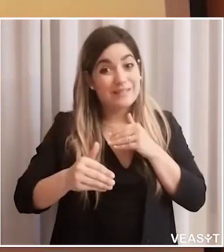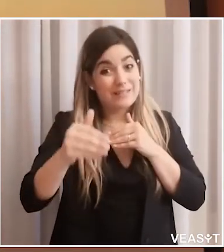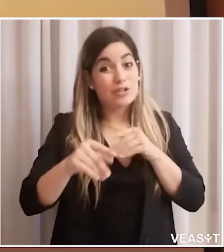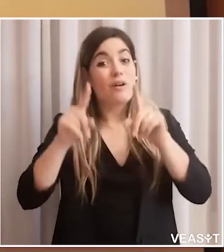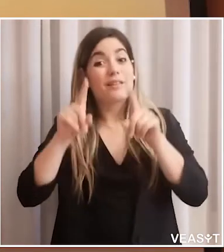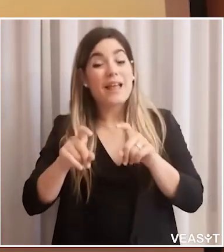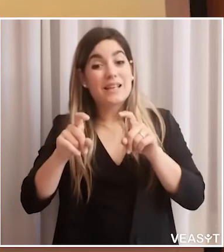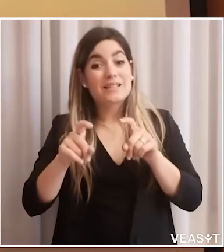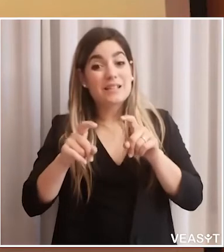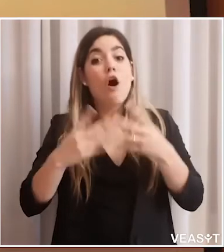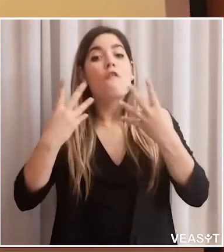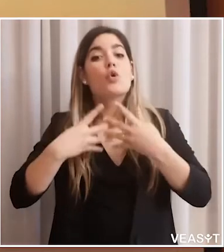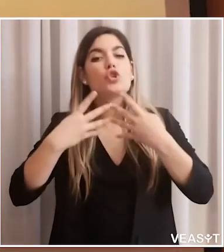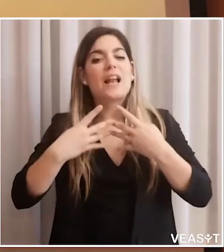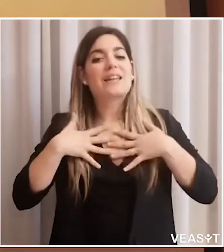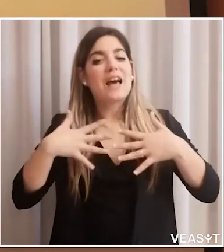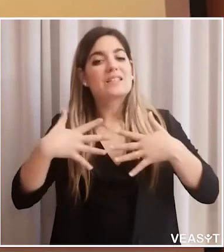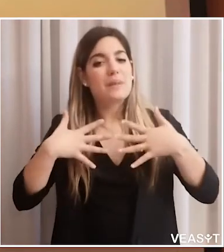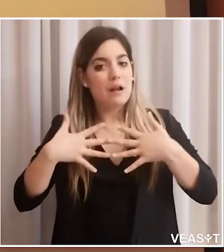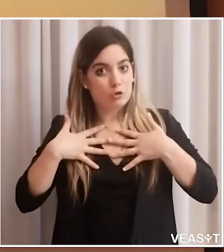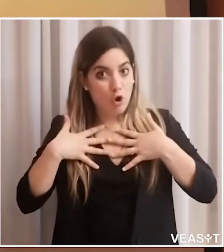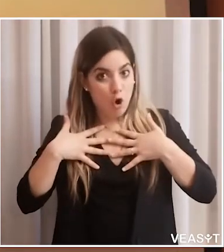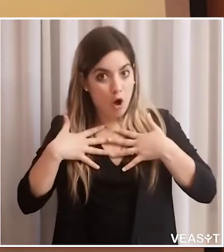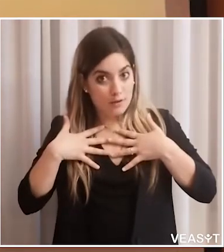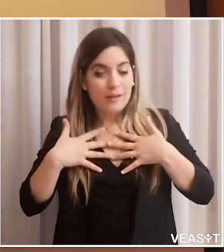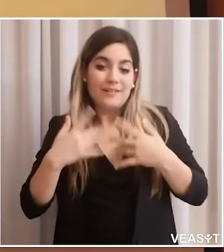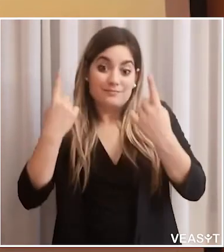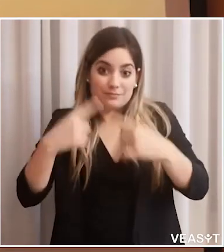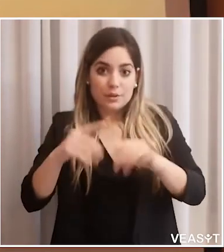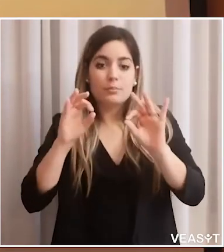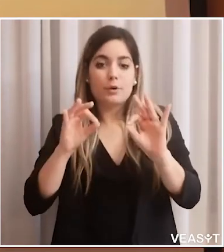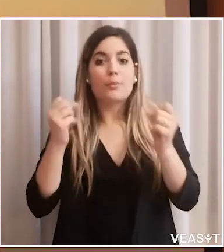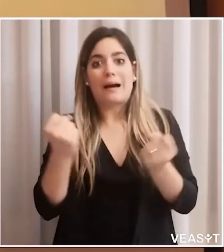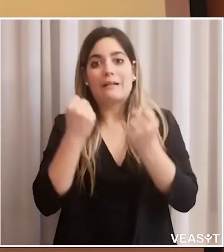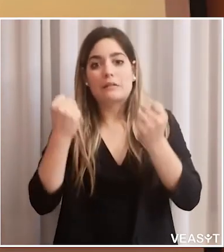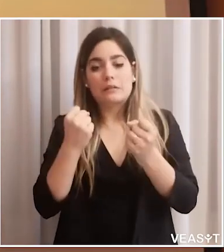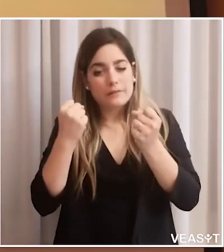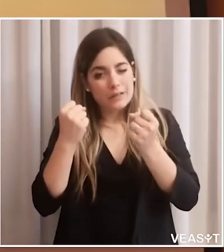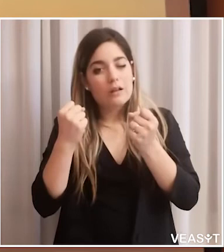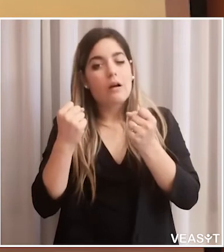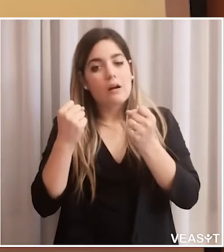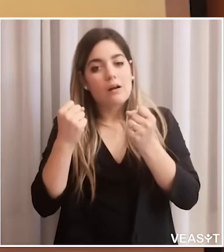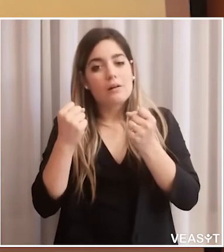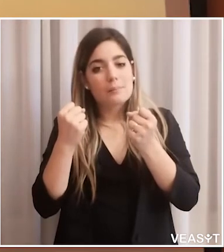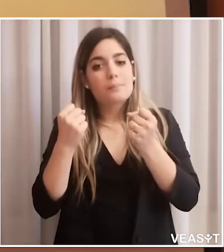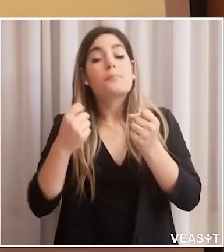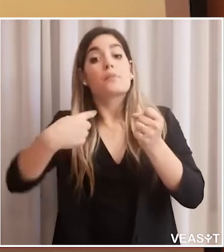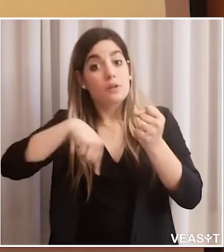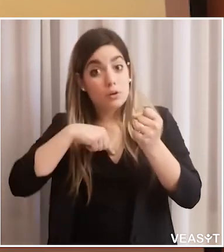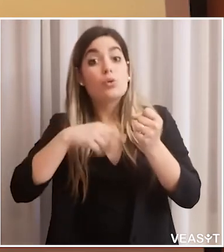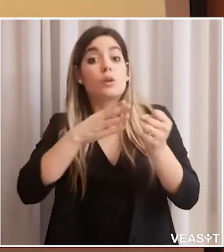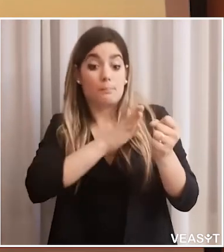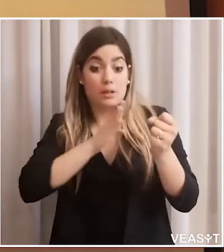Accanto a tutta questa attività c'è anche la ripresa dei test di funzionalità respiratoria